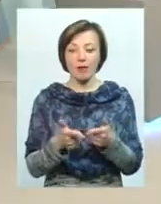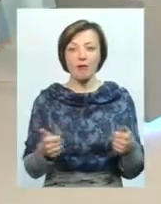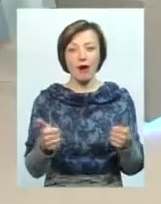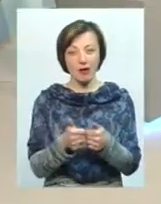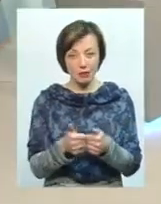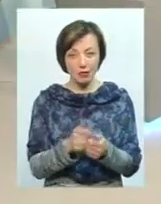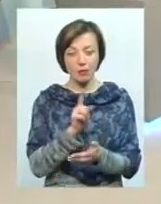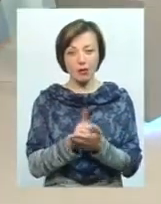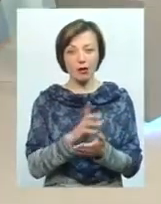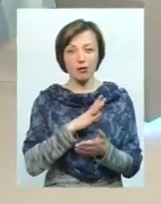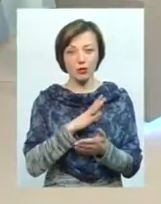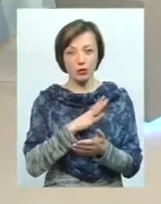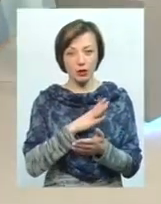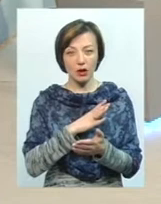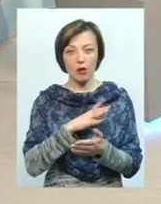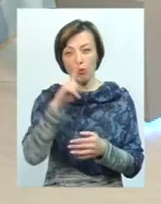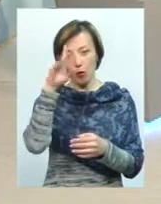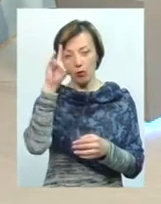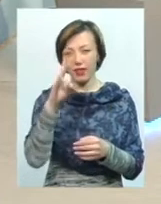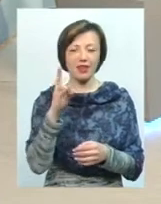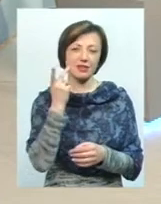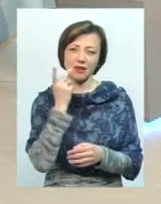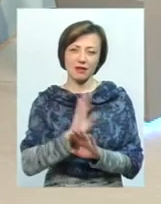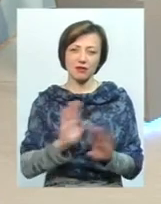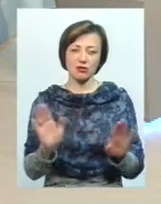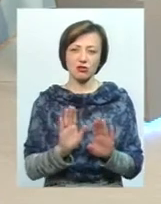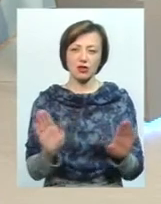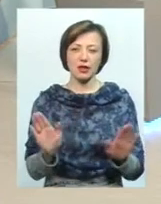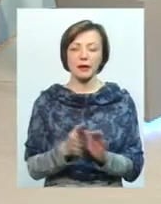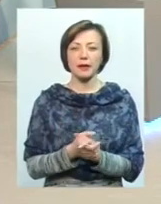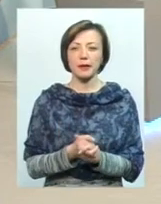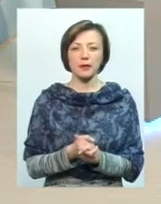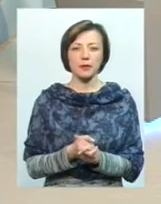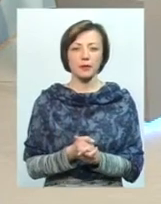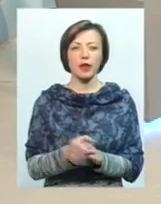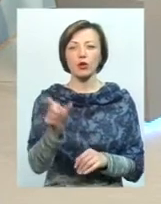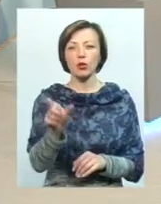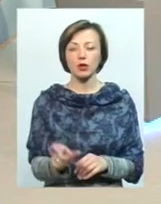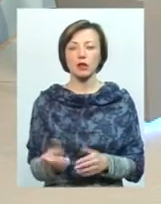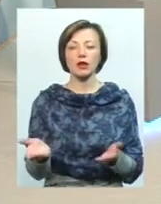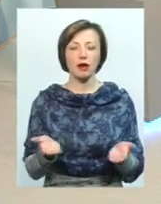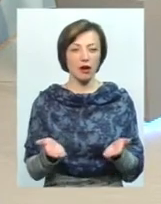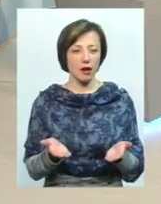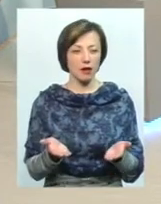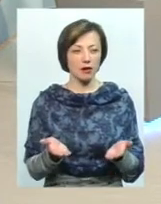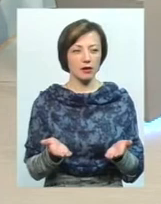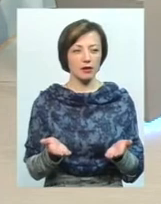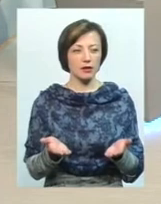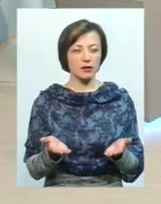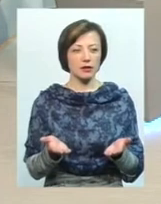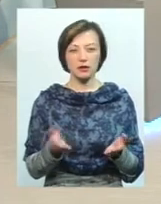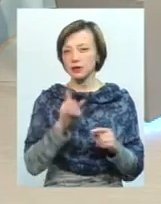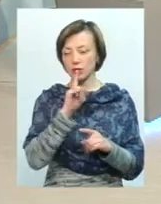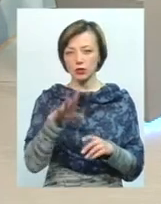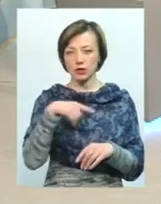вона має бути рейтами, щоб пройти. Не завжди, я навеваю Альо на приклад, про те, що людина, яка, як кажуть, не